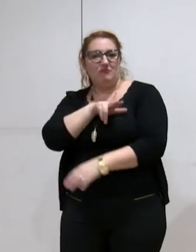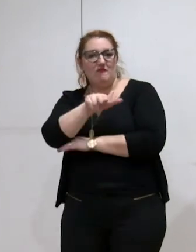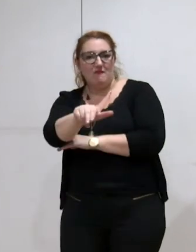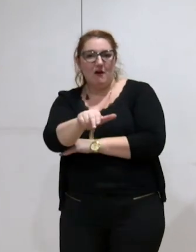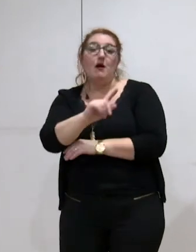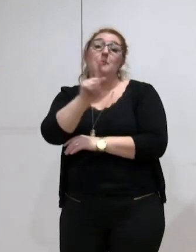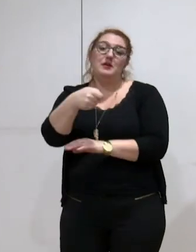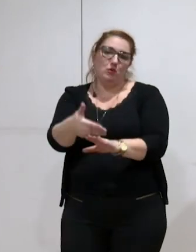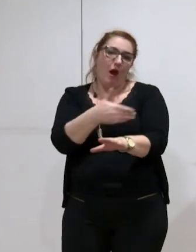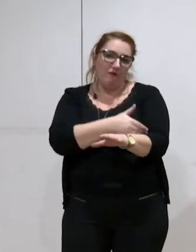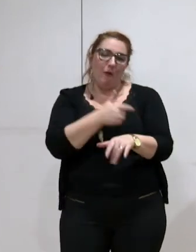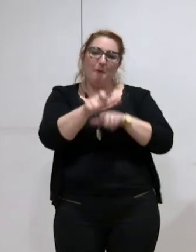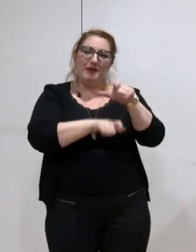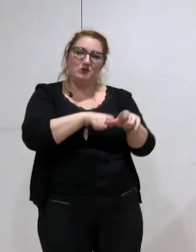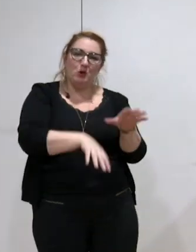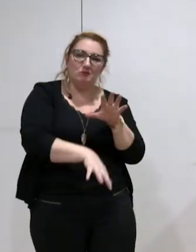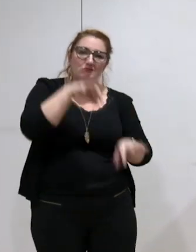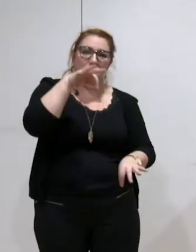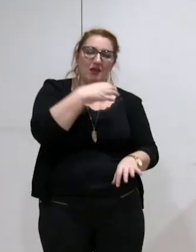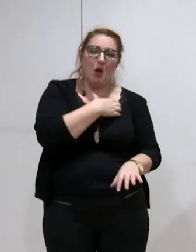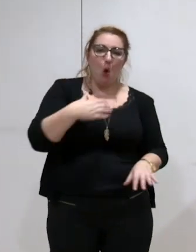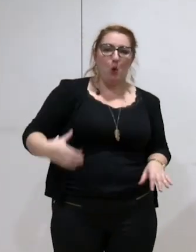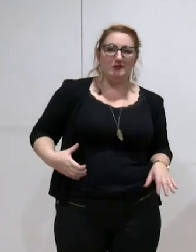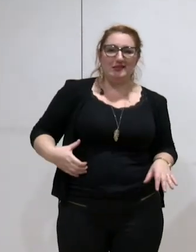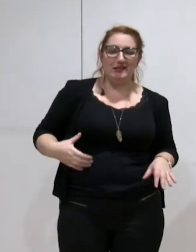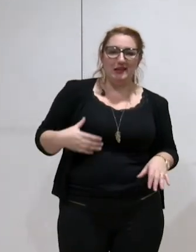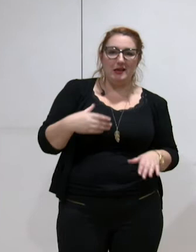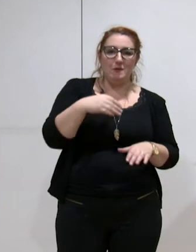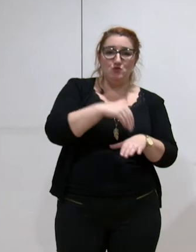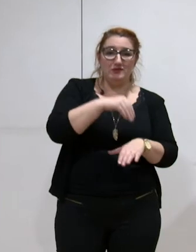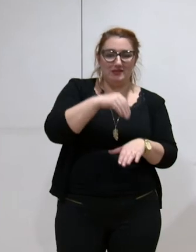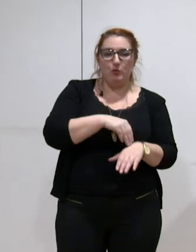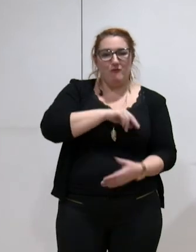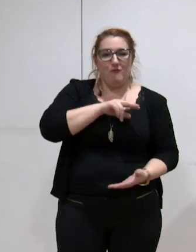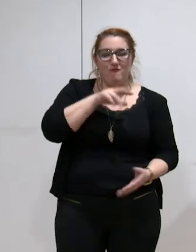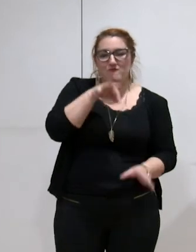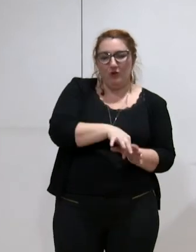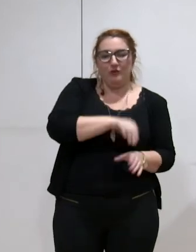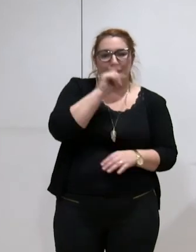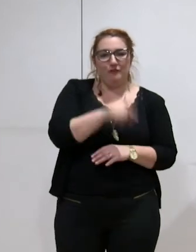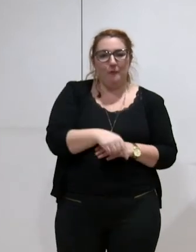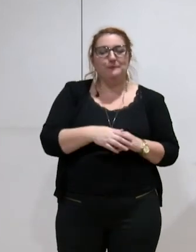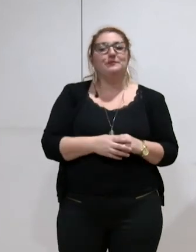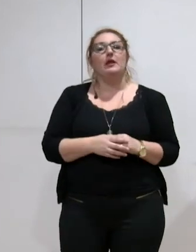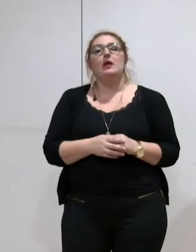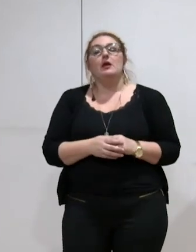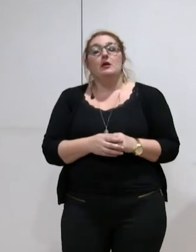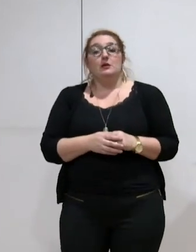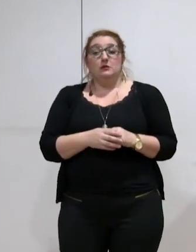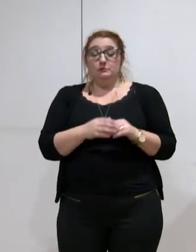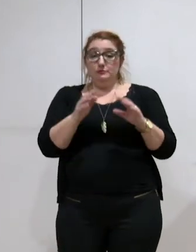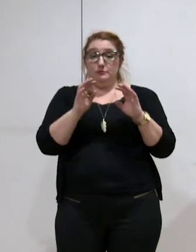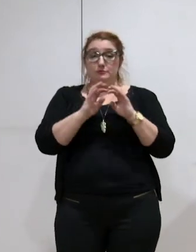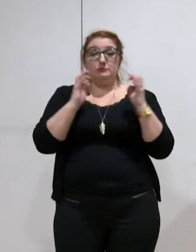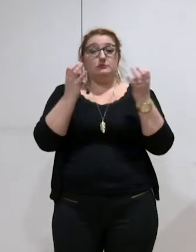municipaux sur ce rapport. Et il est à noter que le rapport de la CLECT ne peut être modifié,